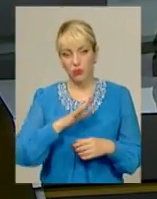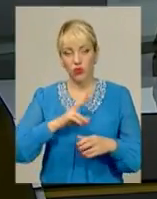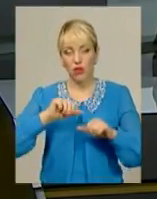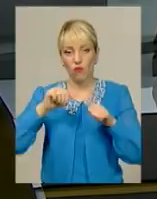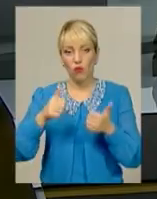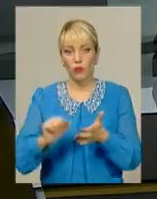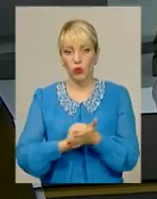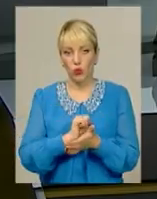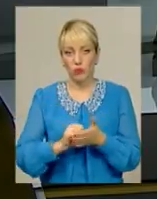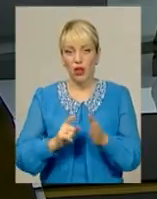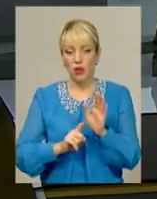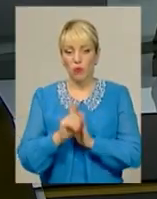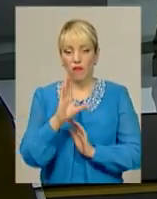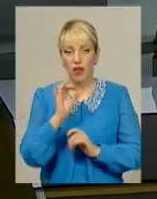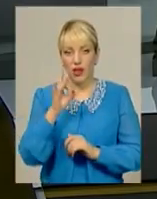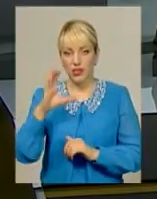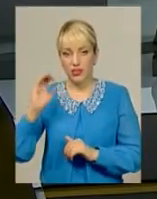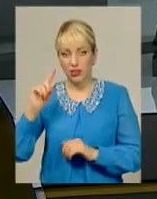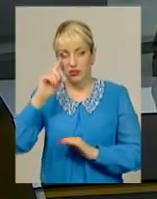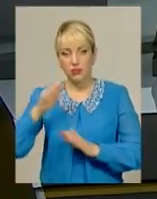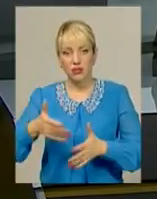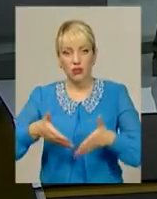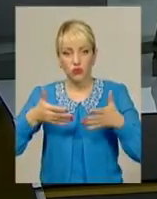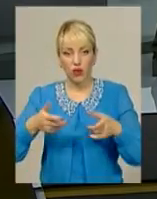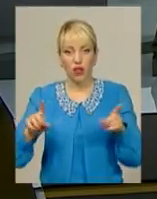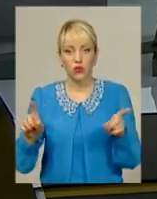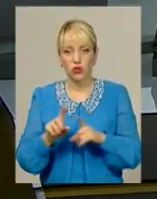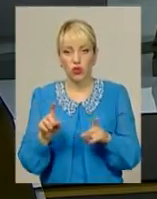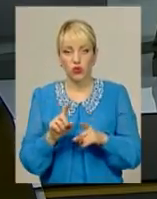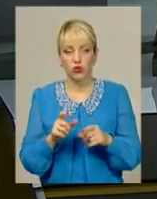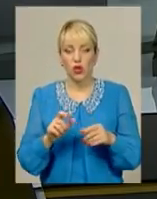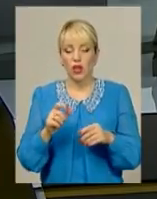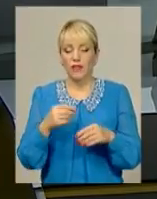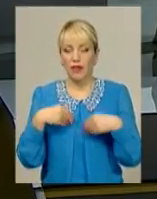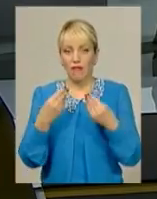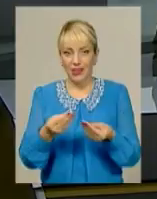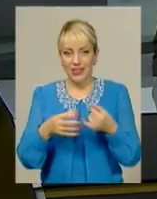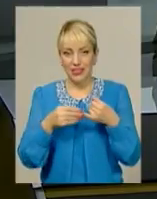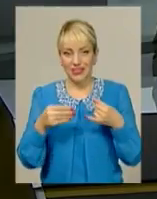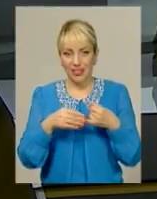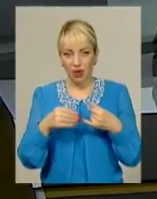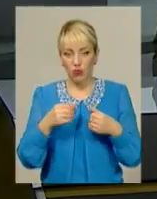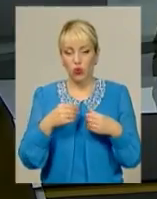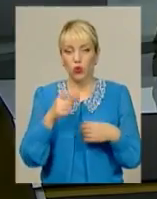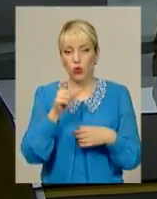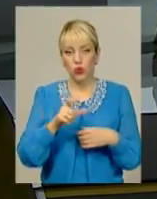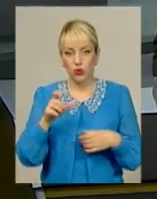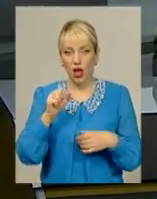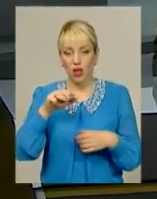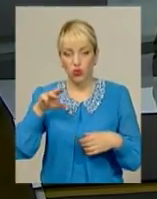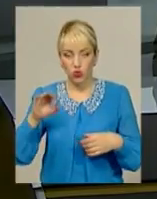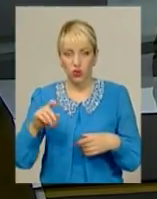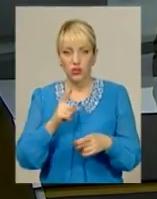на початку вересня з'ясувалося. Виділену землю віддавати атовцям заборонив суд. Що відбувається і чому доводиться